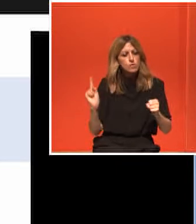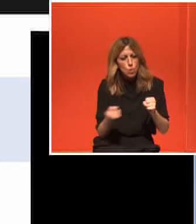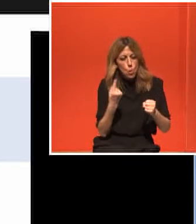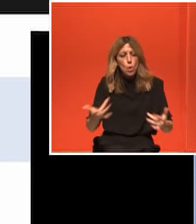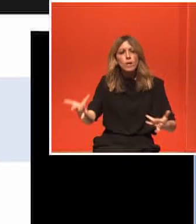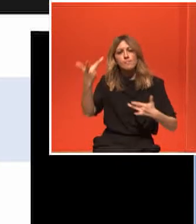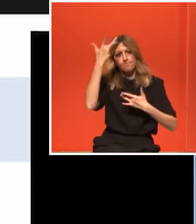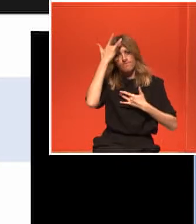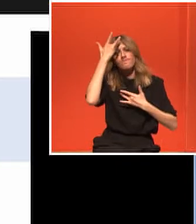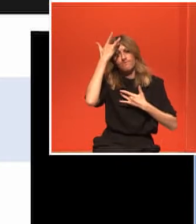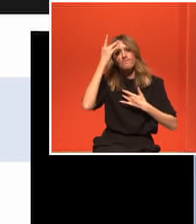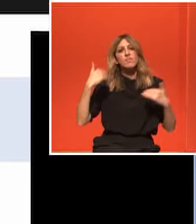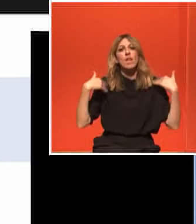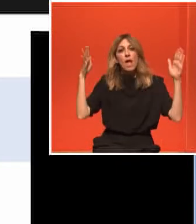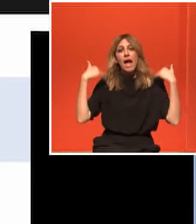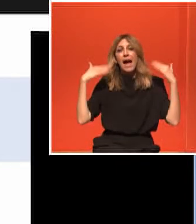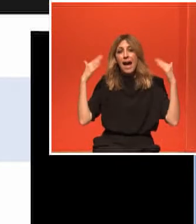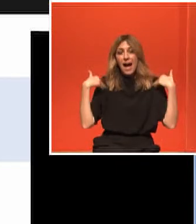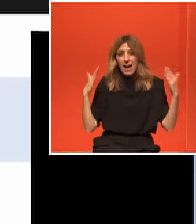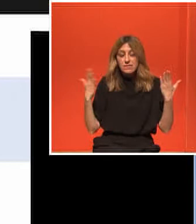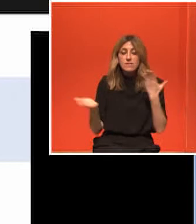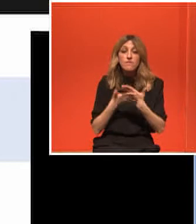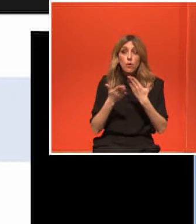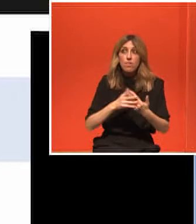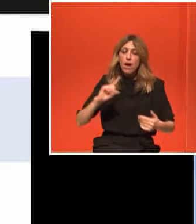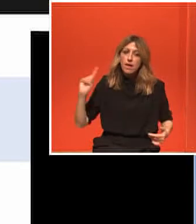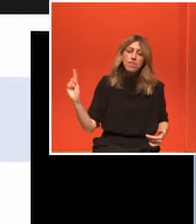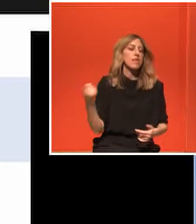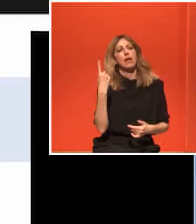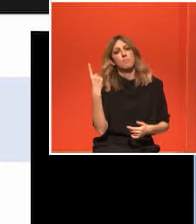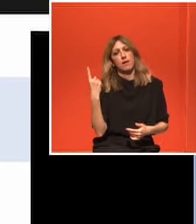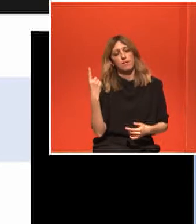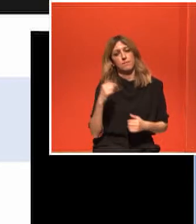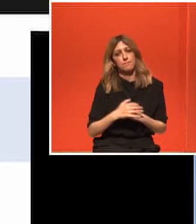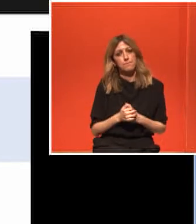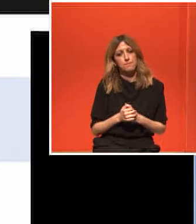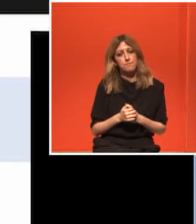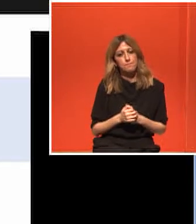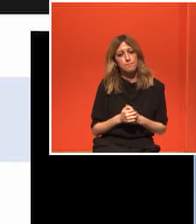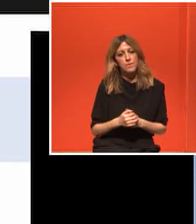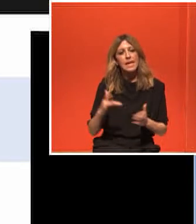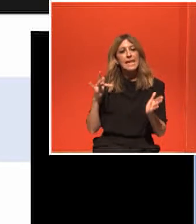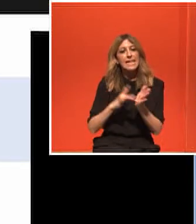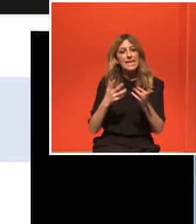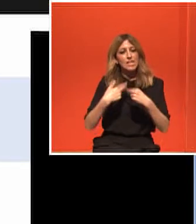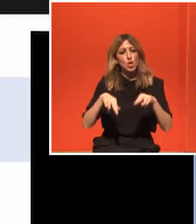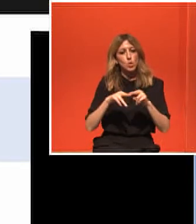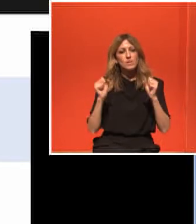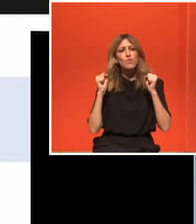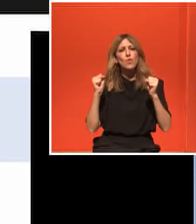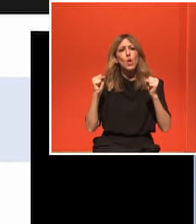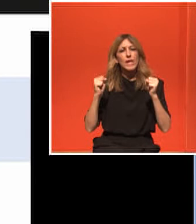ως επίσημα, ως συμπληρωματική θεραπεία. Και υπάρχουν αν πάτε στο Κεντρικό Συμβούλιο και κλικάρετε στο